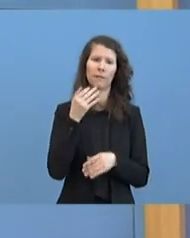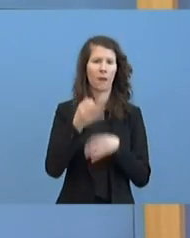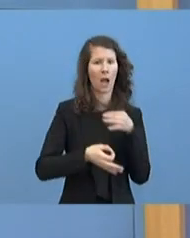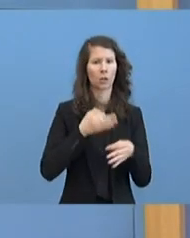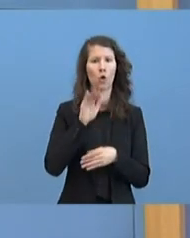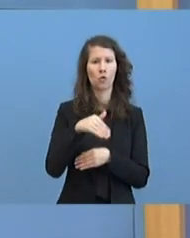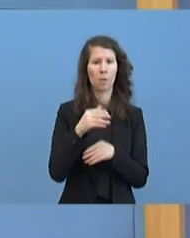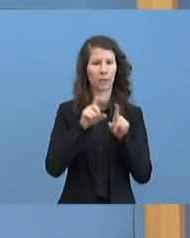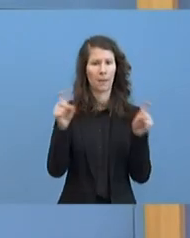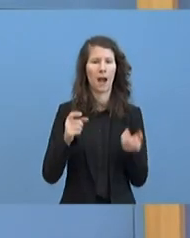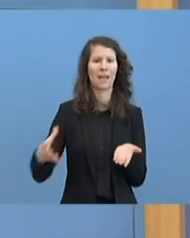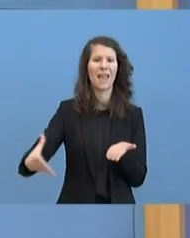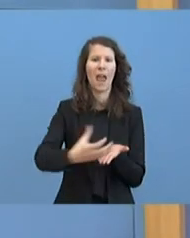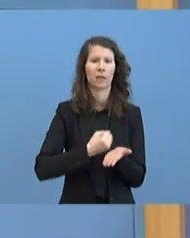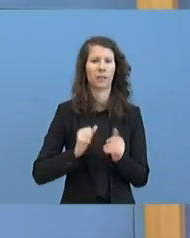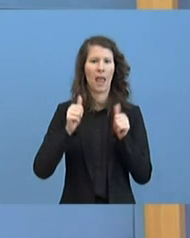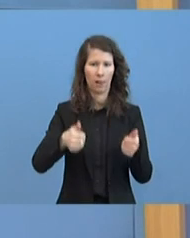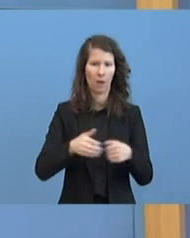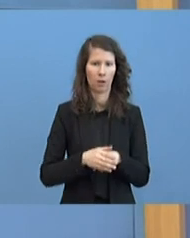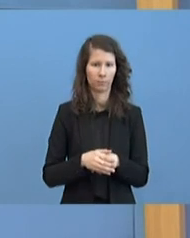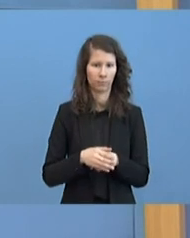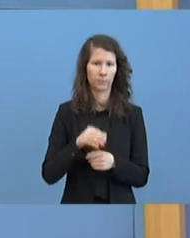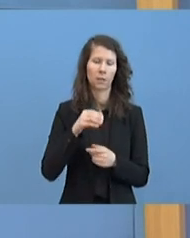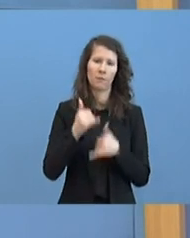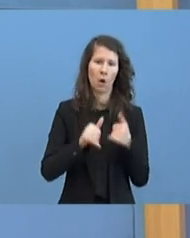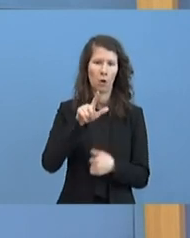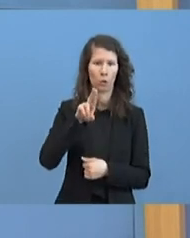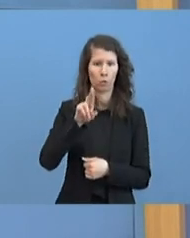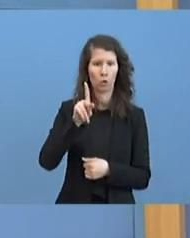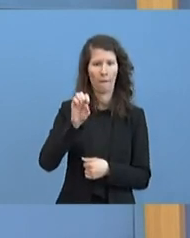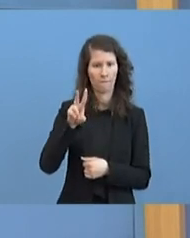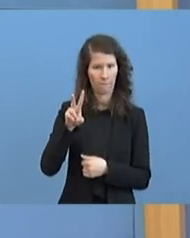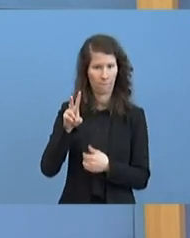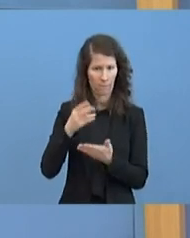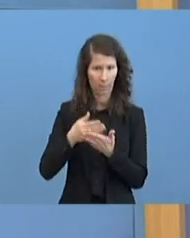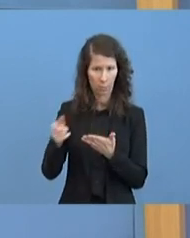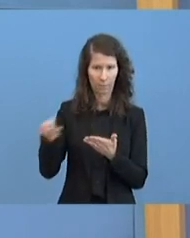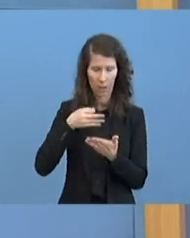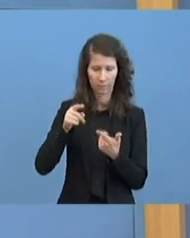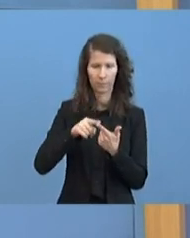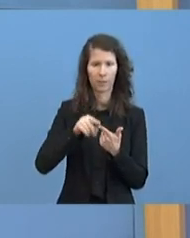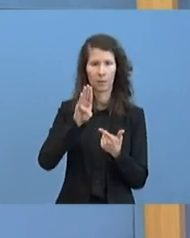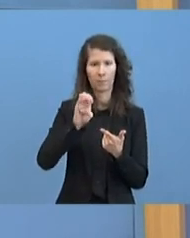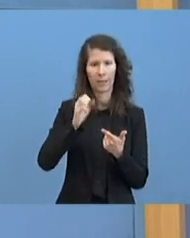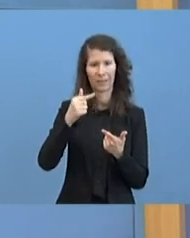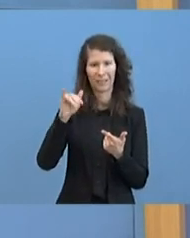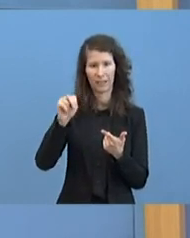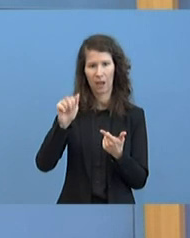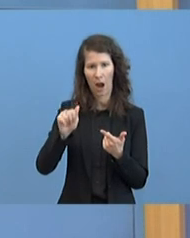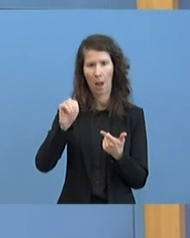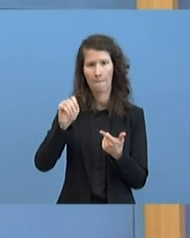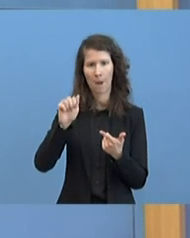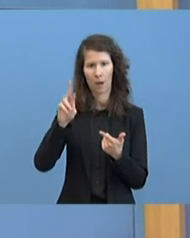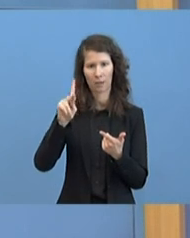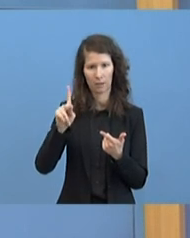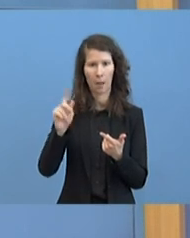Erntehelfer, unter anderem von Janina Lückhoff und auch von Bettina Markmeier. Bitte schön.